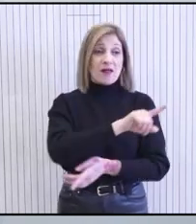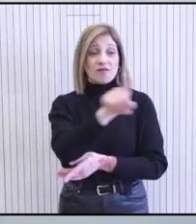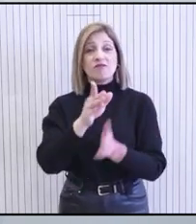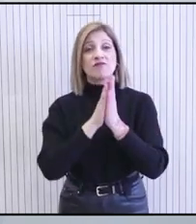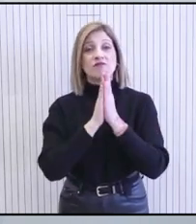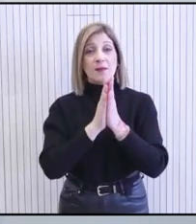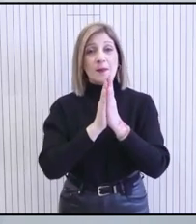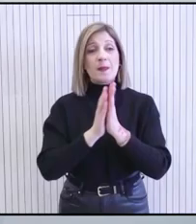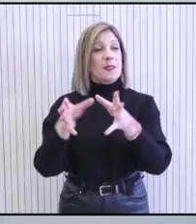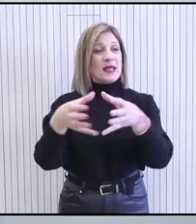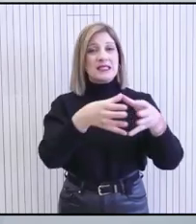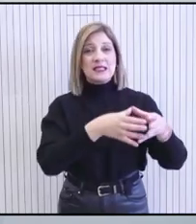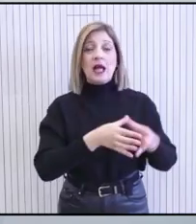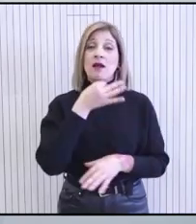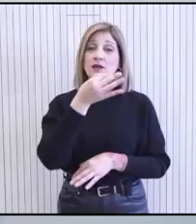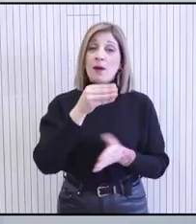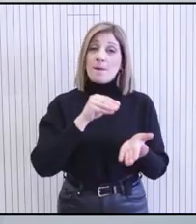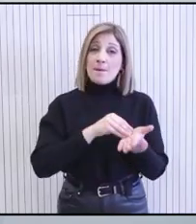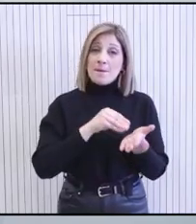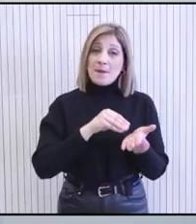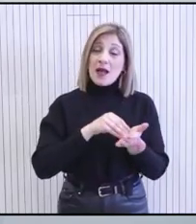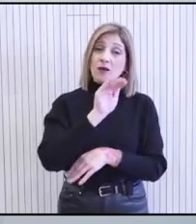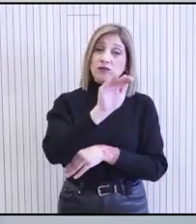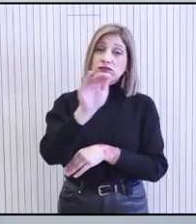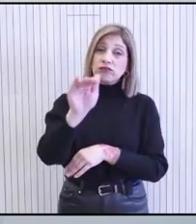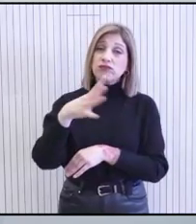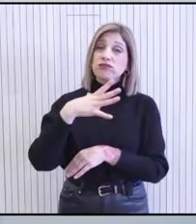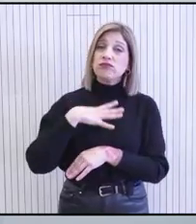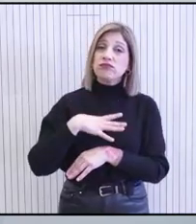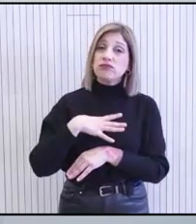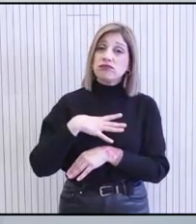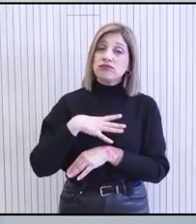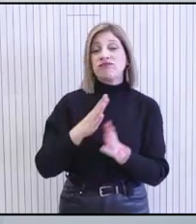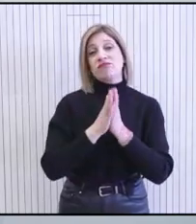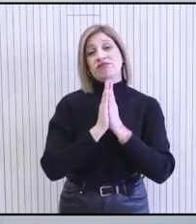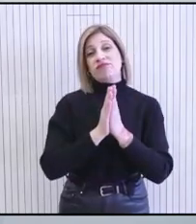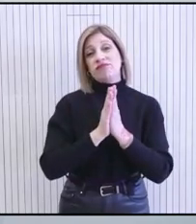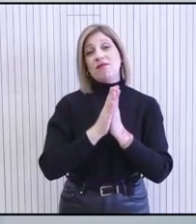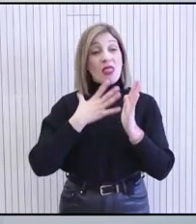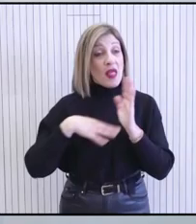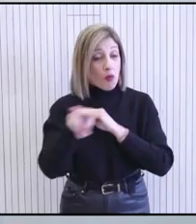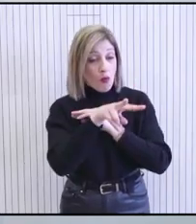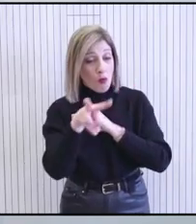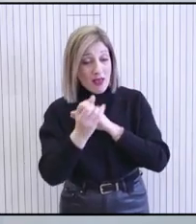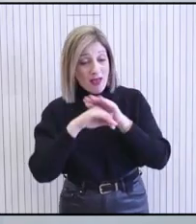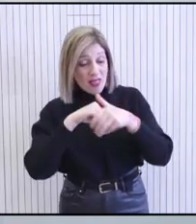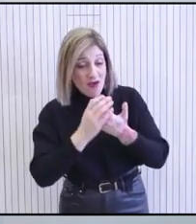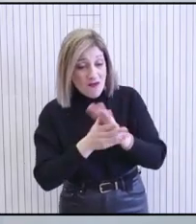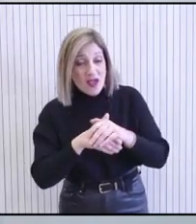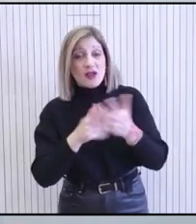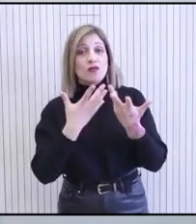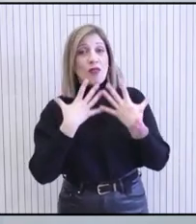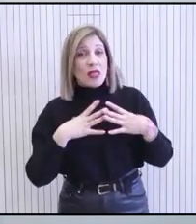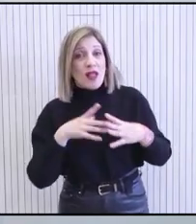σύνδεσμο και τις συνδικαλιστικές οργανώσεις. Ζητώνταν ουσιαστικά να επιβεβαιώσουν την προθυμία τους, την πρόθεση τους, την